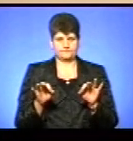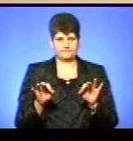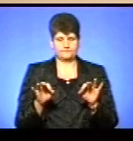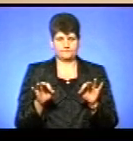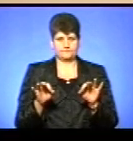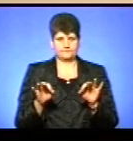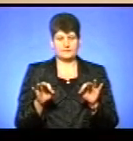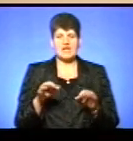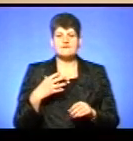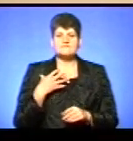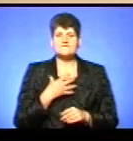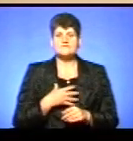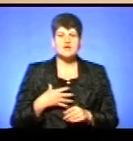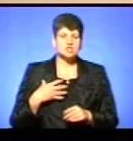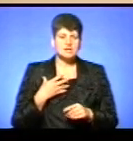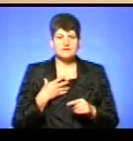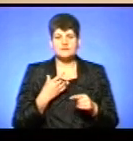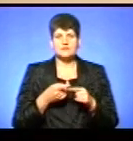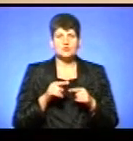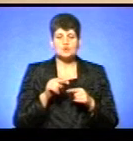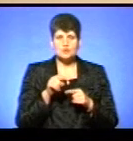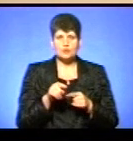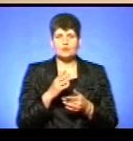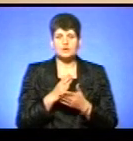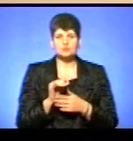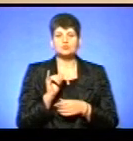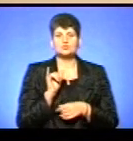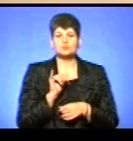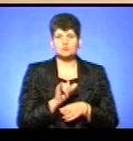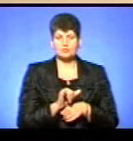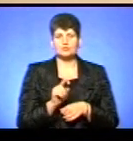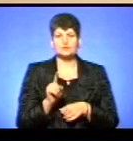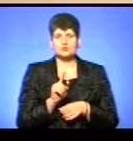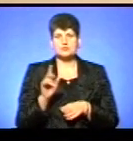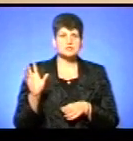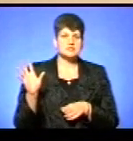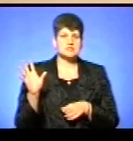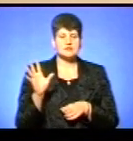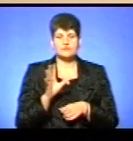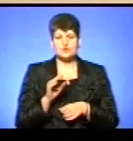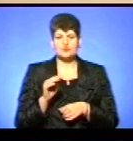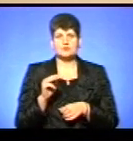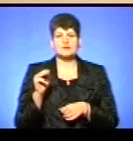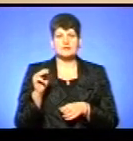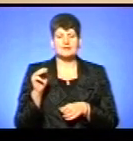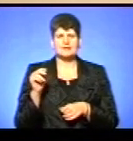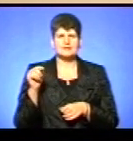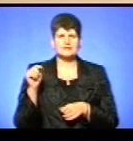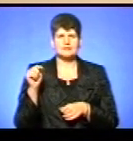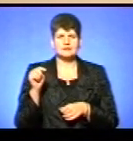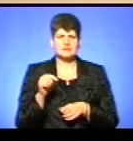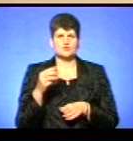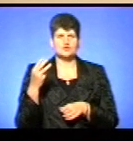Важливість цього акту полягає в тому, що за всю тисячу тридцятилітню